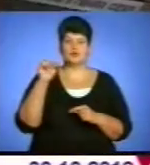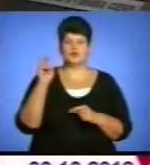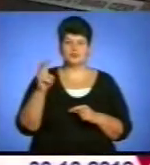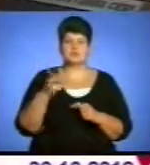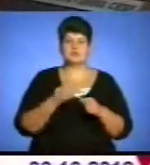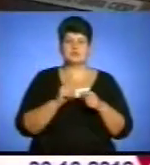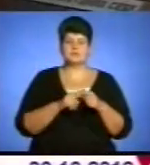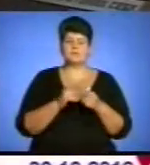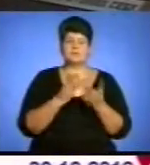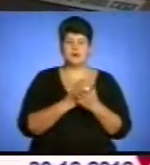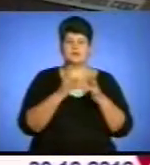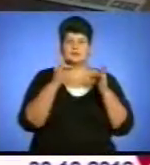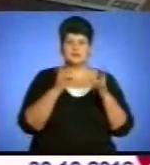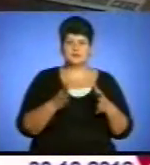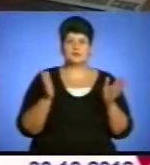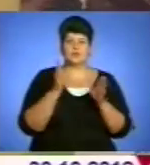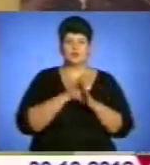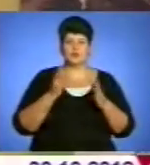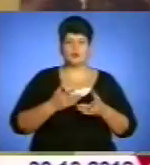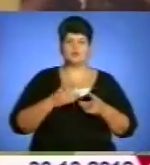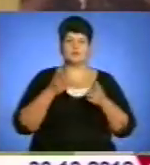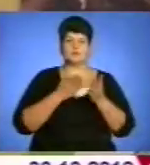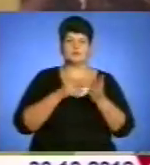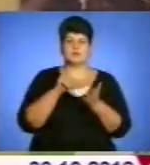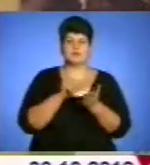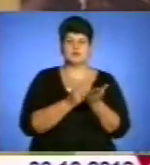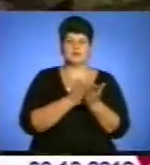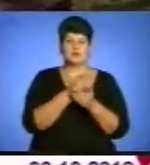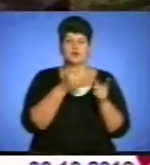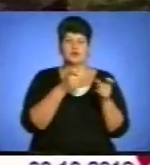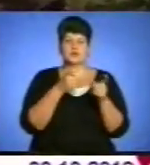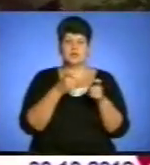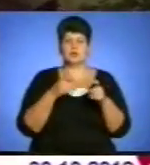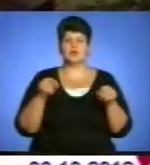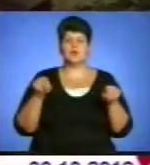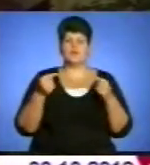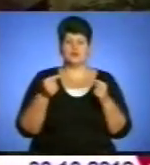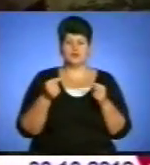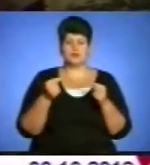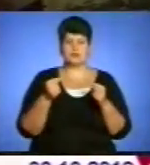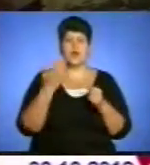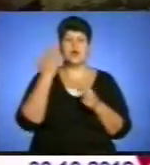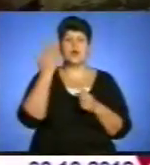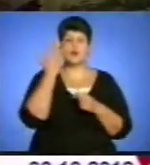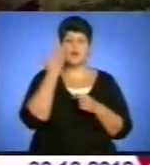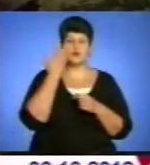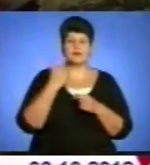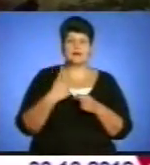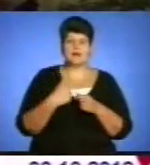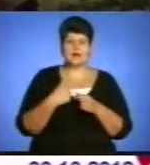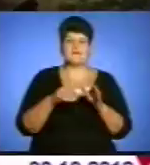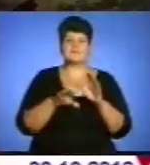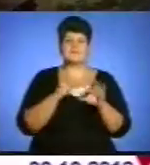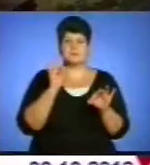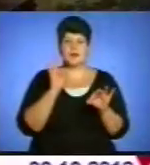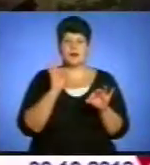трагічною долею, представник напряму розстріляного відродження. Сказав, коли я вибираю між